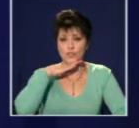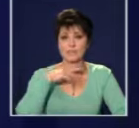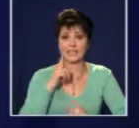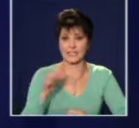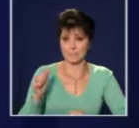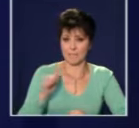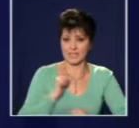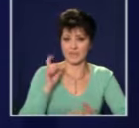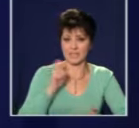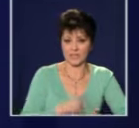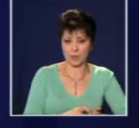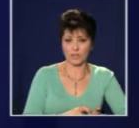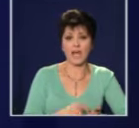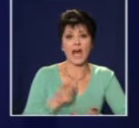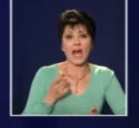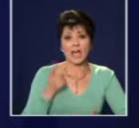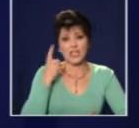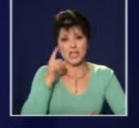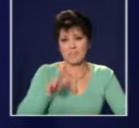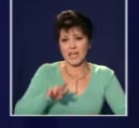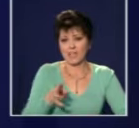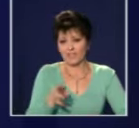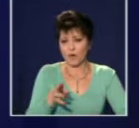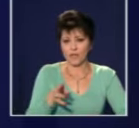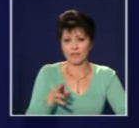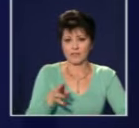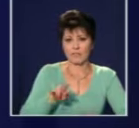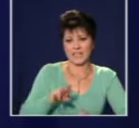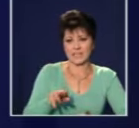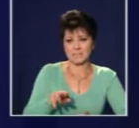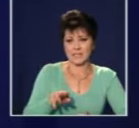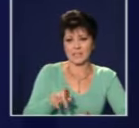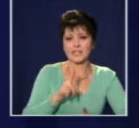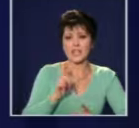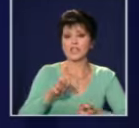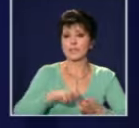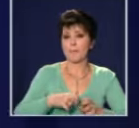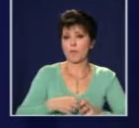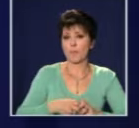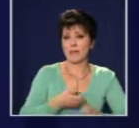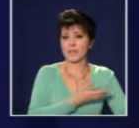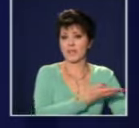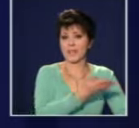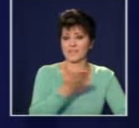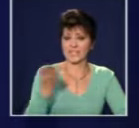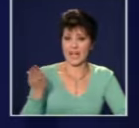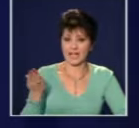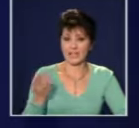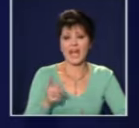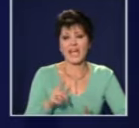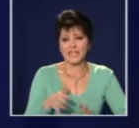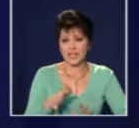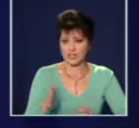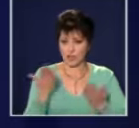ли закона? Има ли двоен аршин? Има ли двоен стандарт в България? Проблеми ще има във всяка една сфера. Без значение дали е